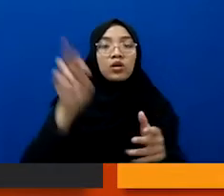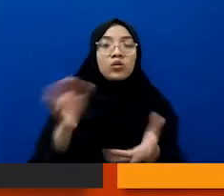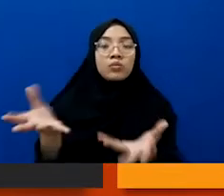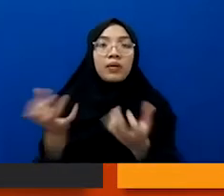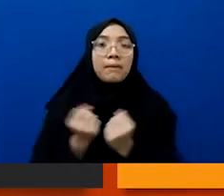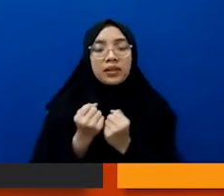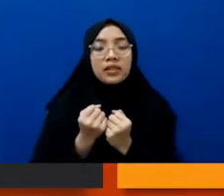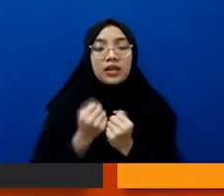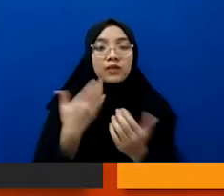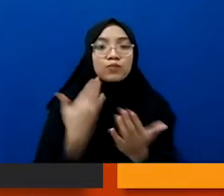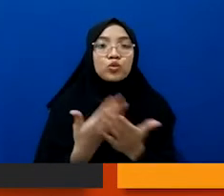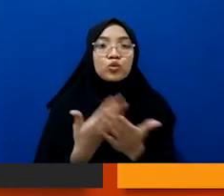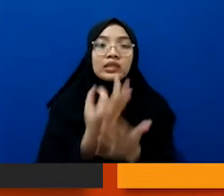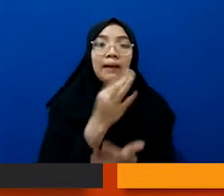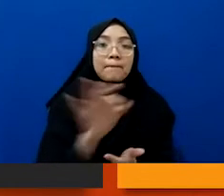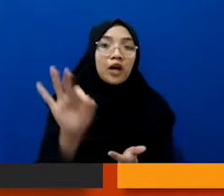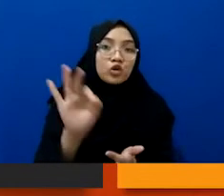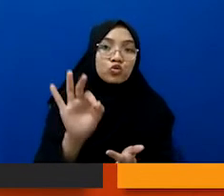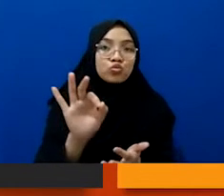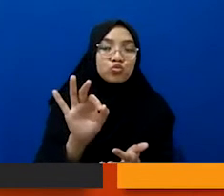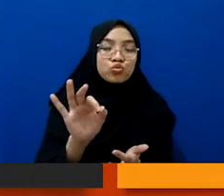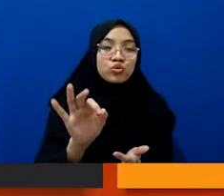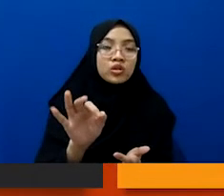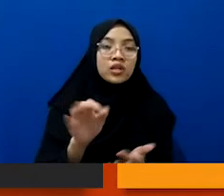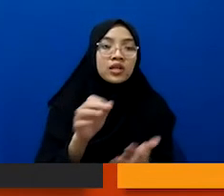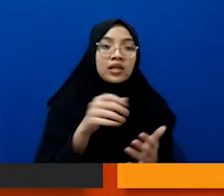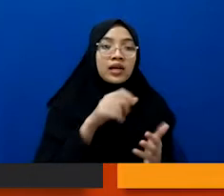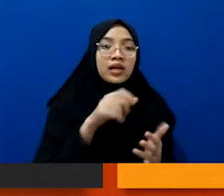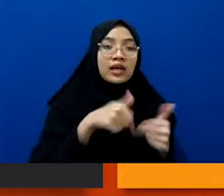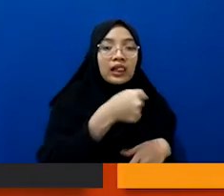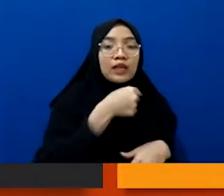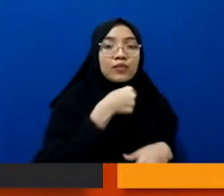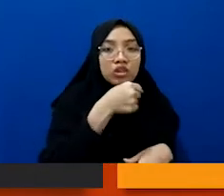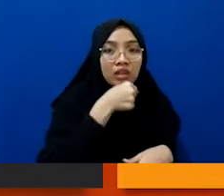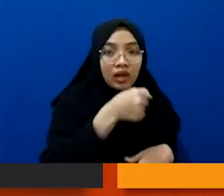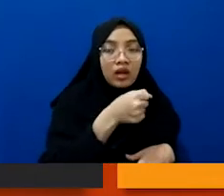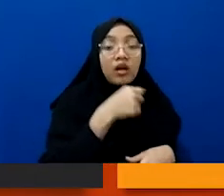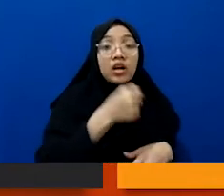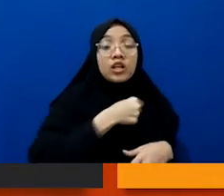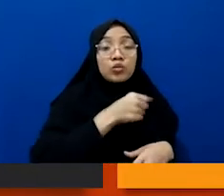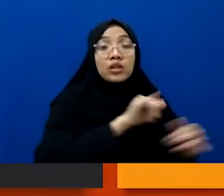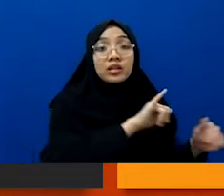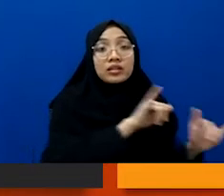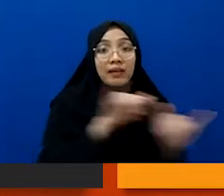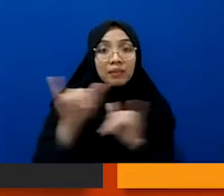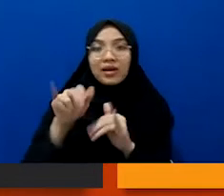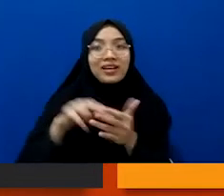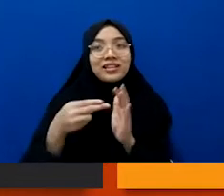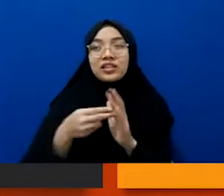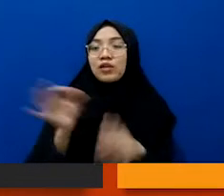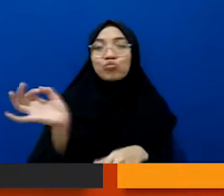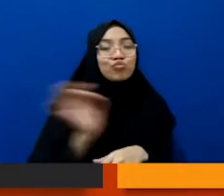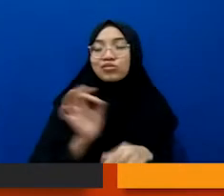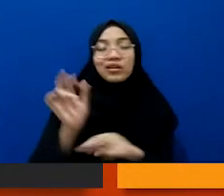bukti yang baru nih, hal yang baru dari sebuah liputan itu. Kalau liputannya sama saja ya, berarti bukan investigasi.